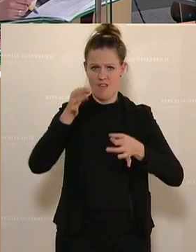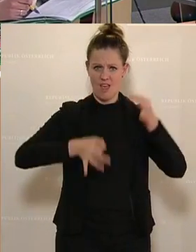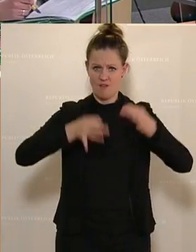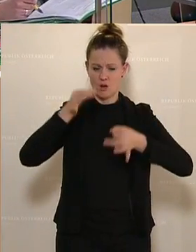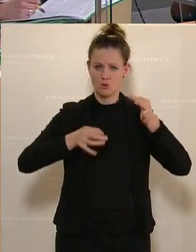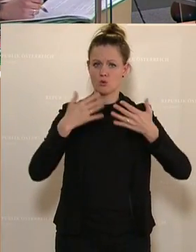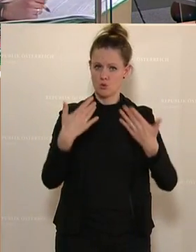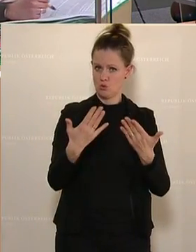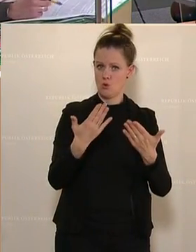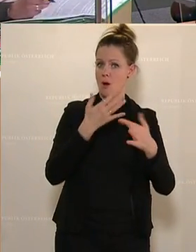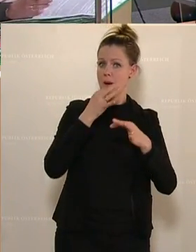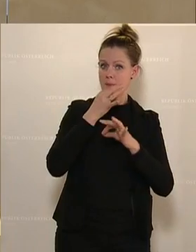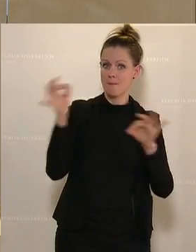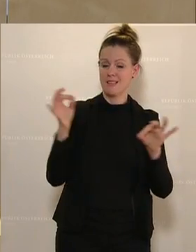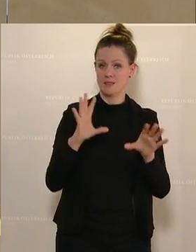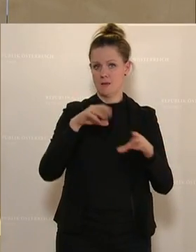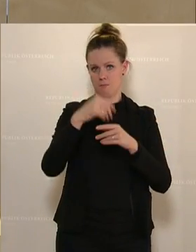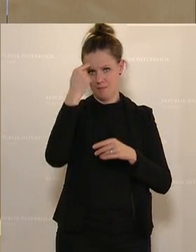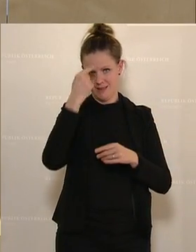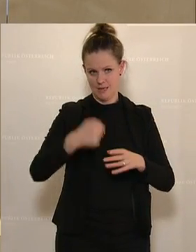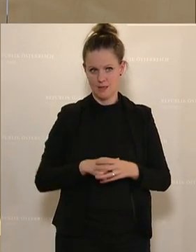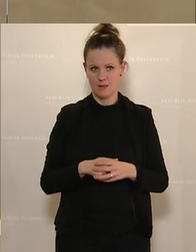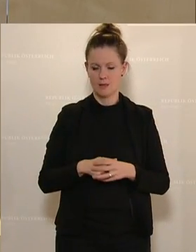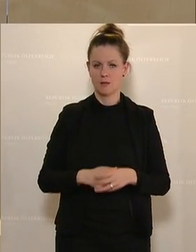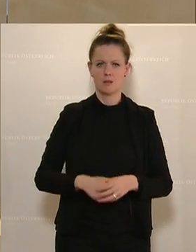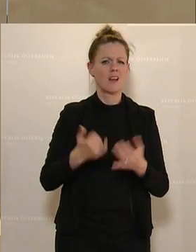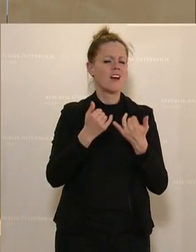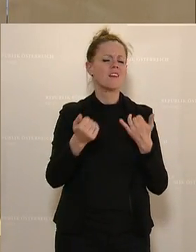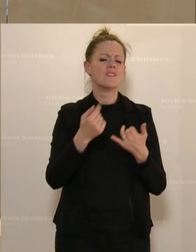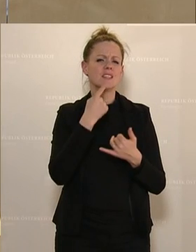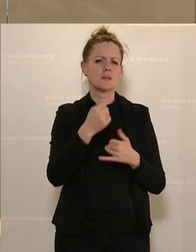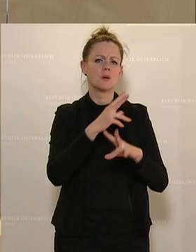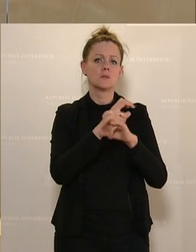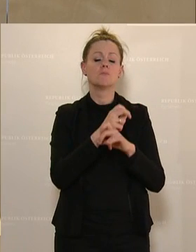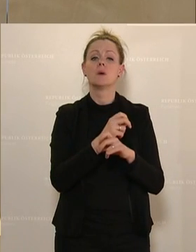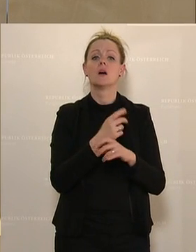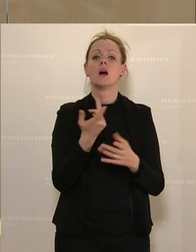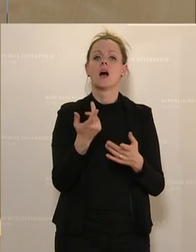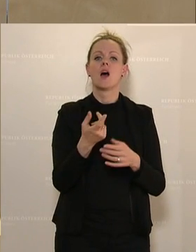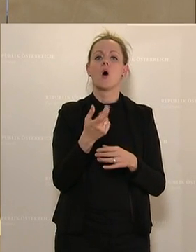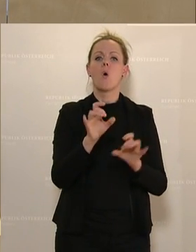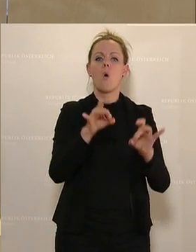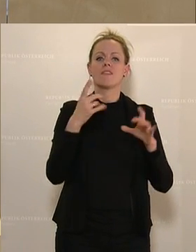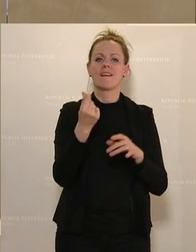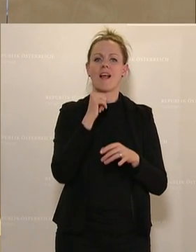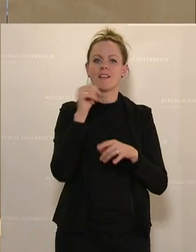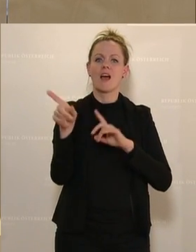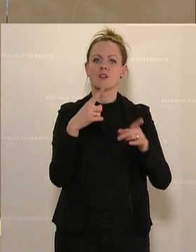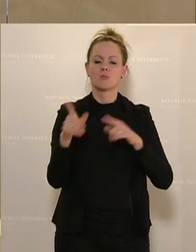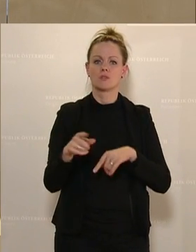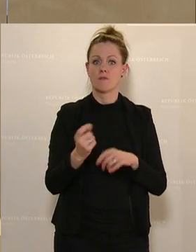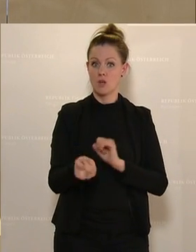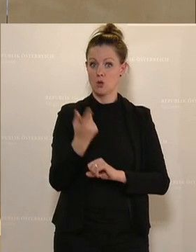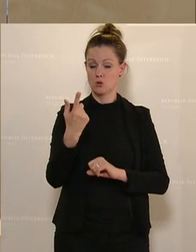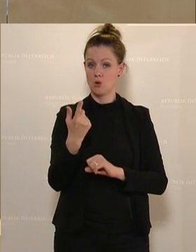dies entsprechend berücksichtigt ist. Und wie heißt es in Österreich so schön? Ohne Geld, kein Musi. Es gibt kein eigenes